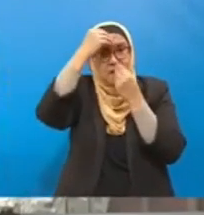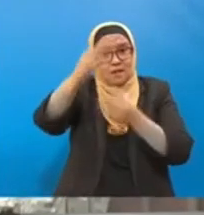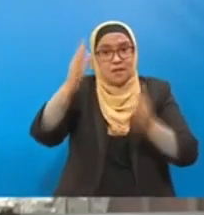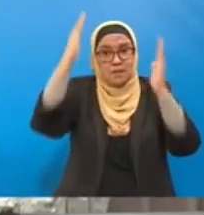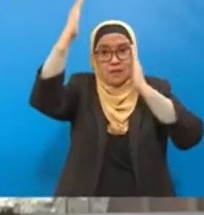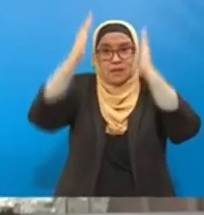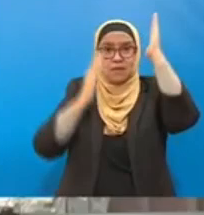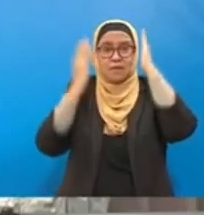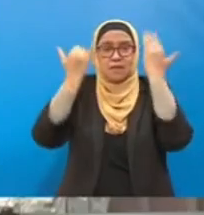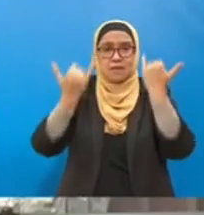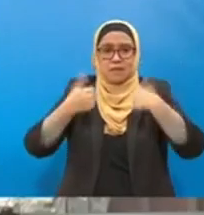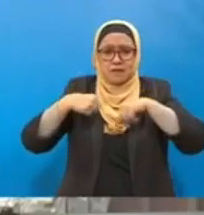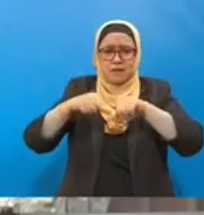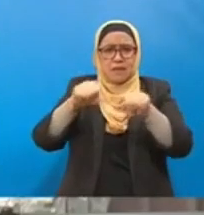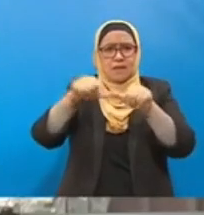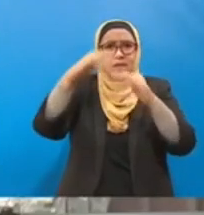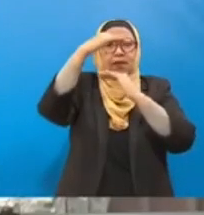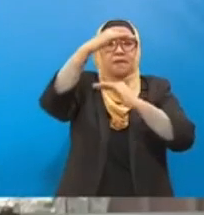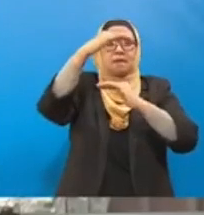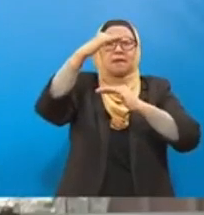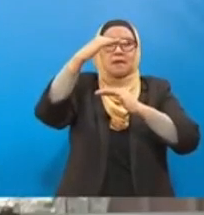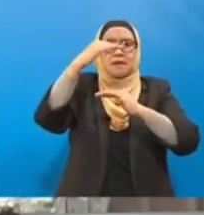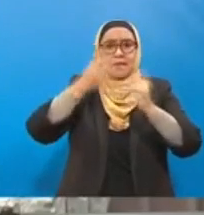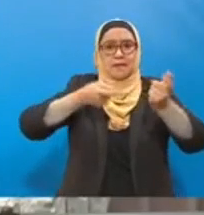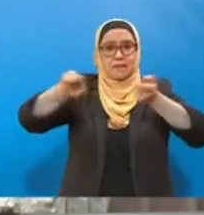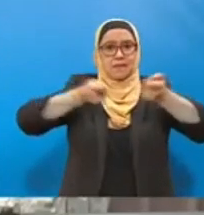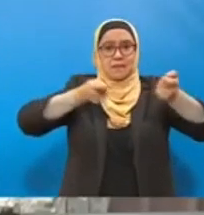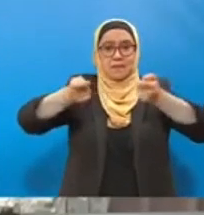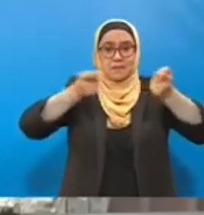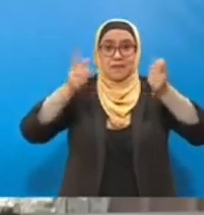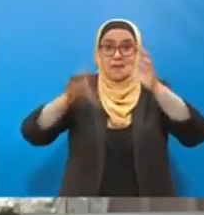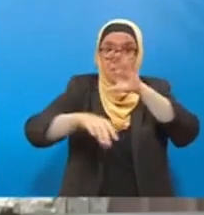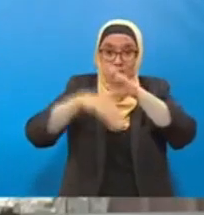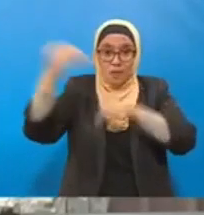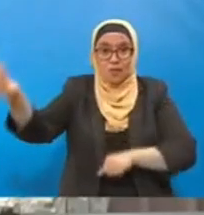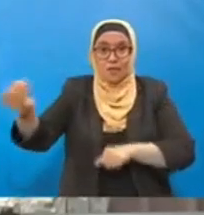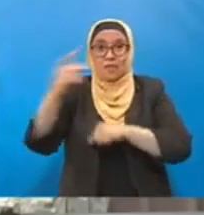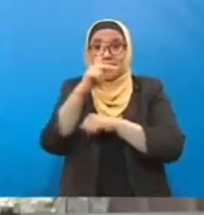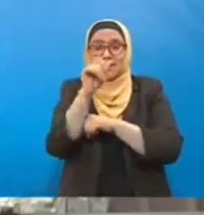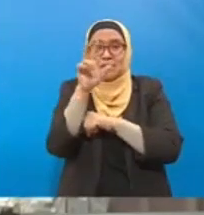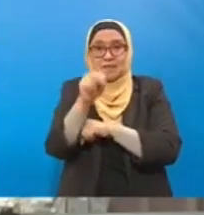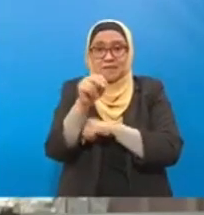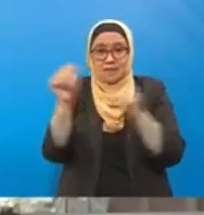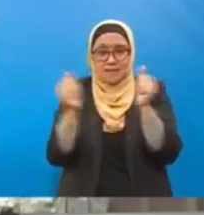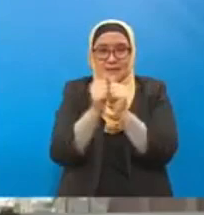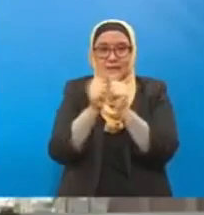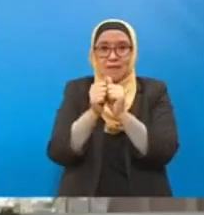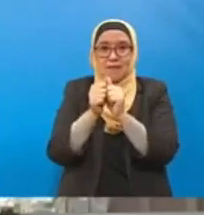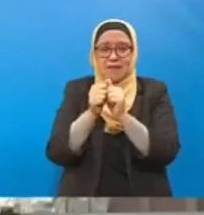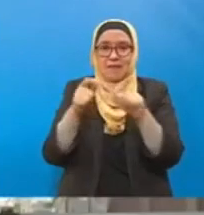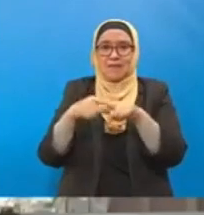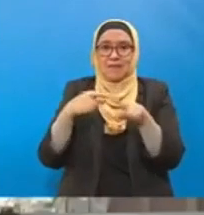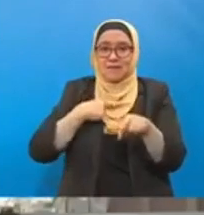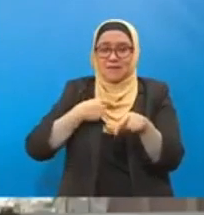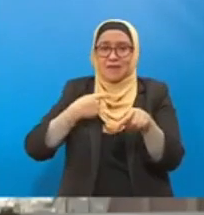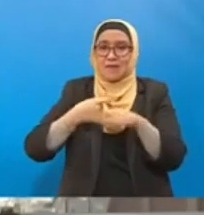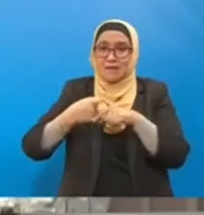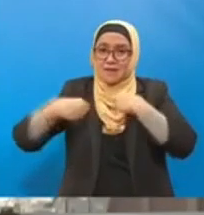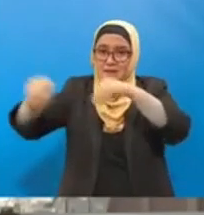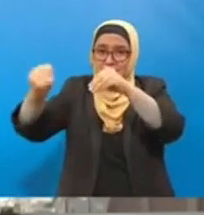paras kawalan di mana pengeluaran karbon dengan offset yang kita buat masih lagi dapat kita jaga.